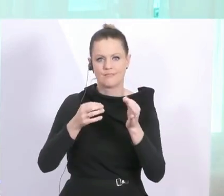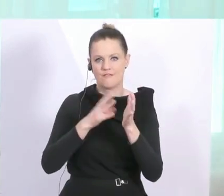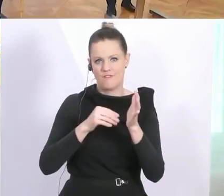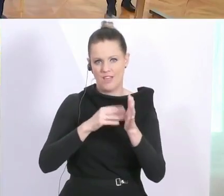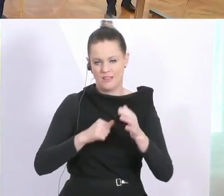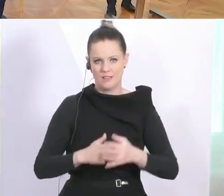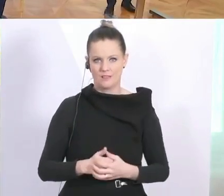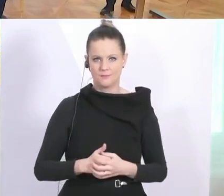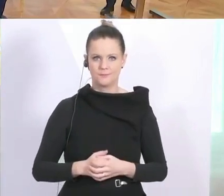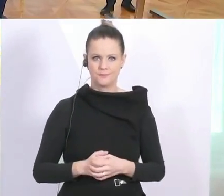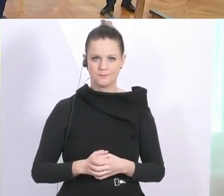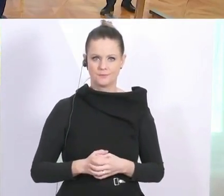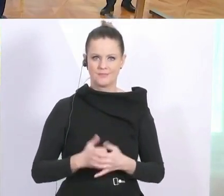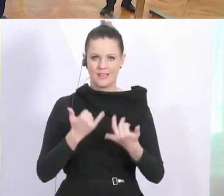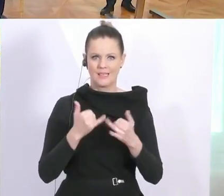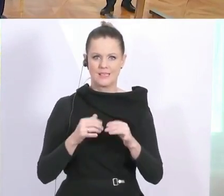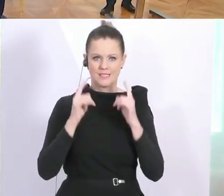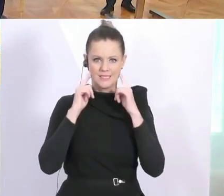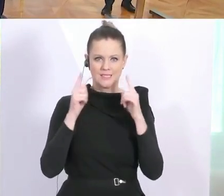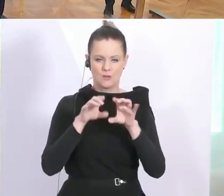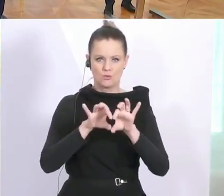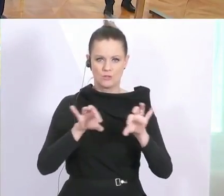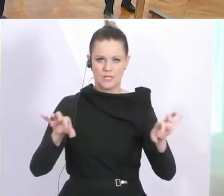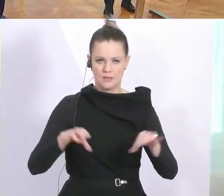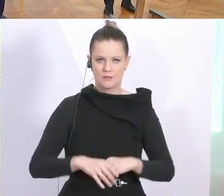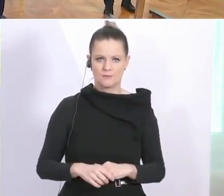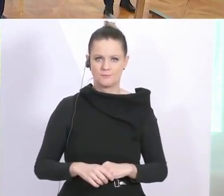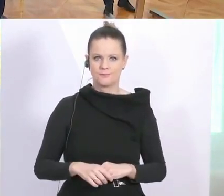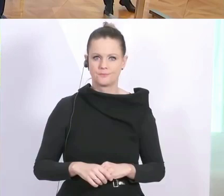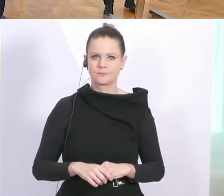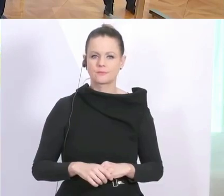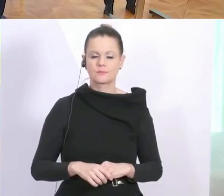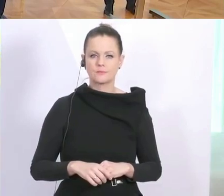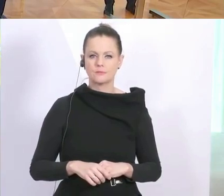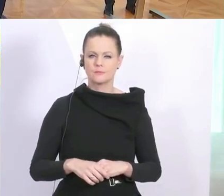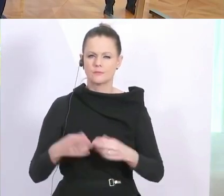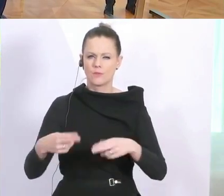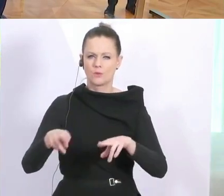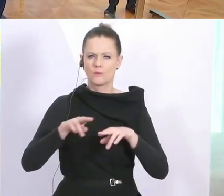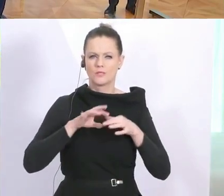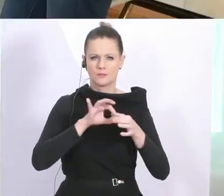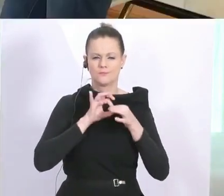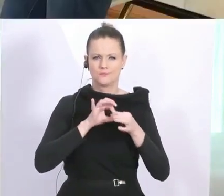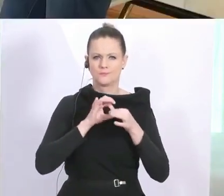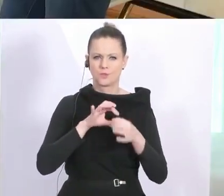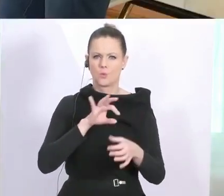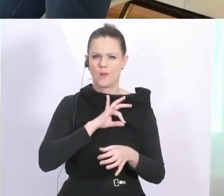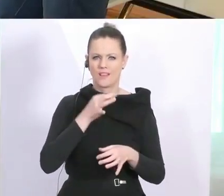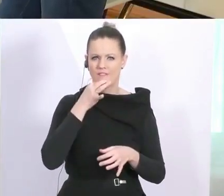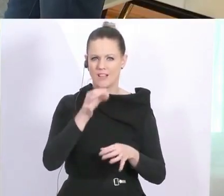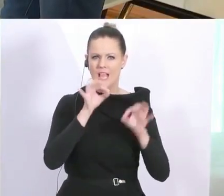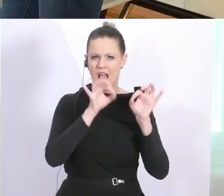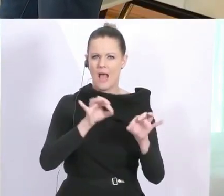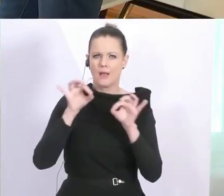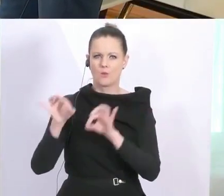Danke sehr. Vorletzte Frage, Standard und dann letzte Frage. Ich möchte nochmal zurückkommen auf die Frage des Kollegen mit der Anordnung